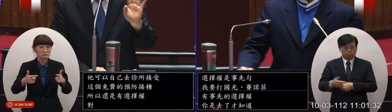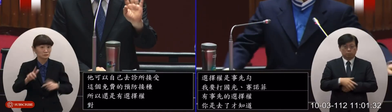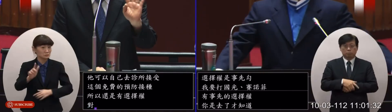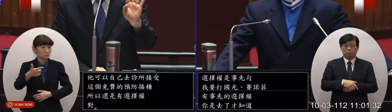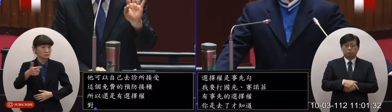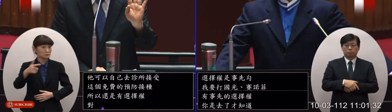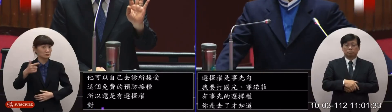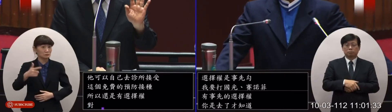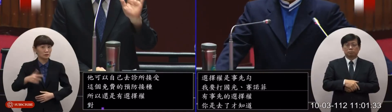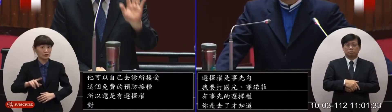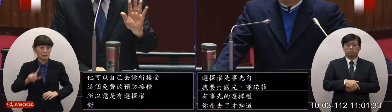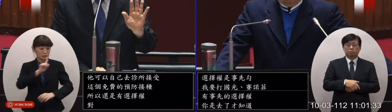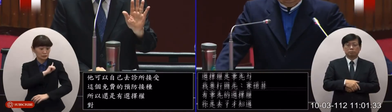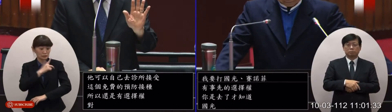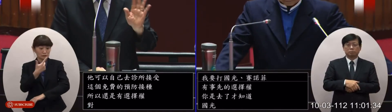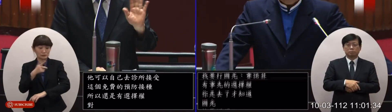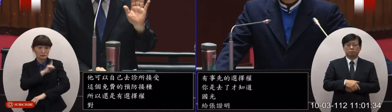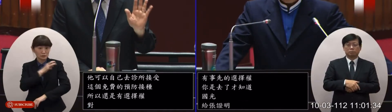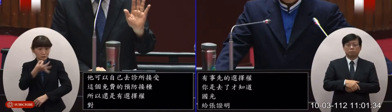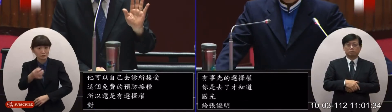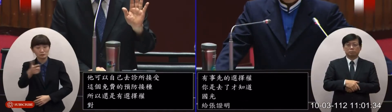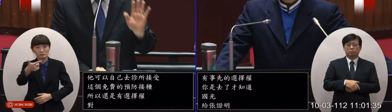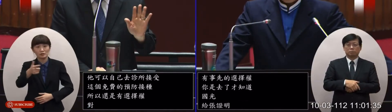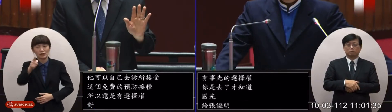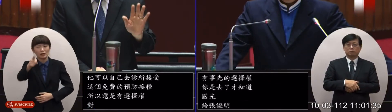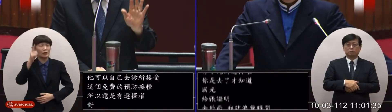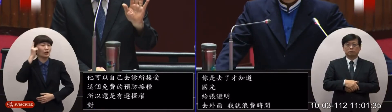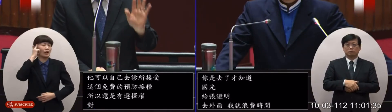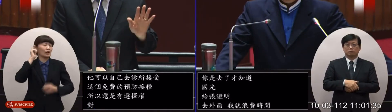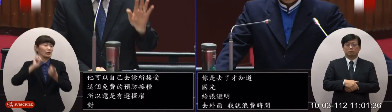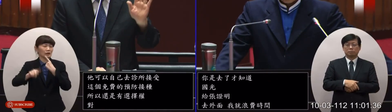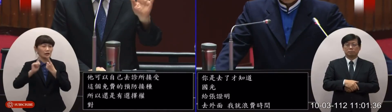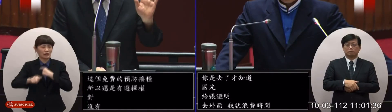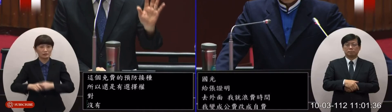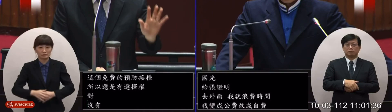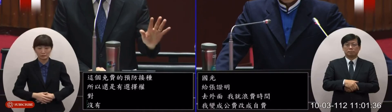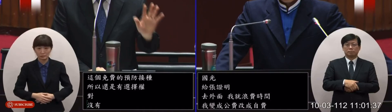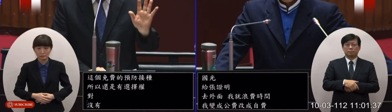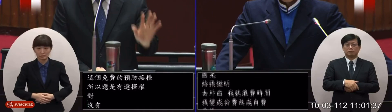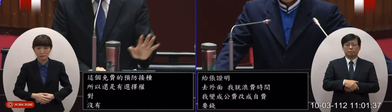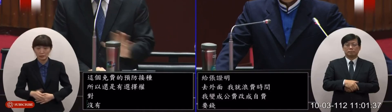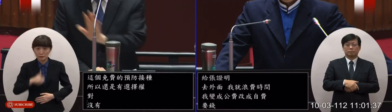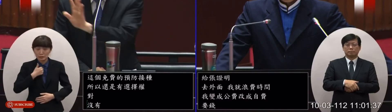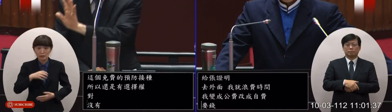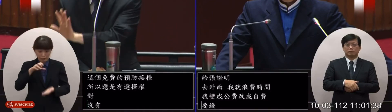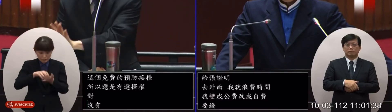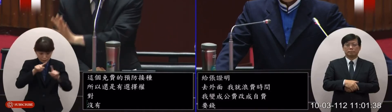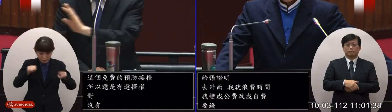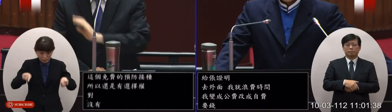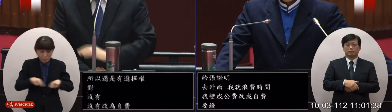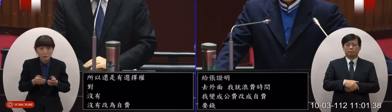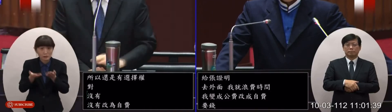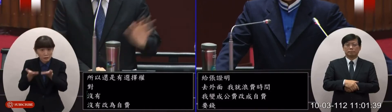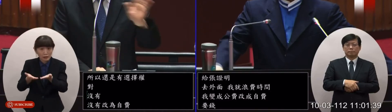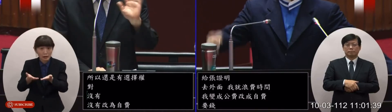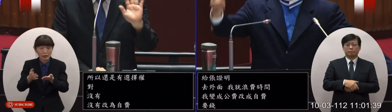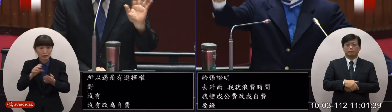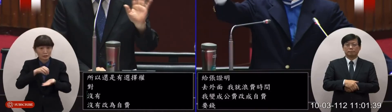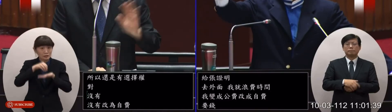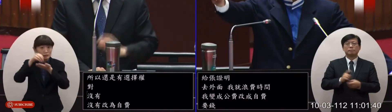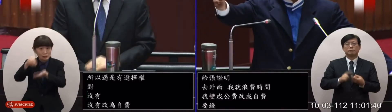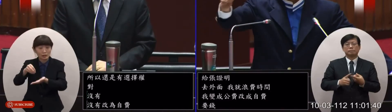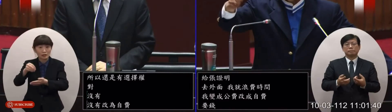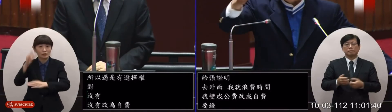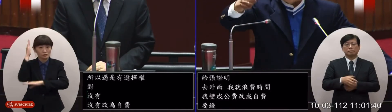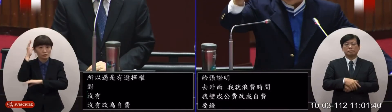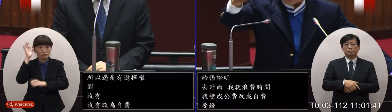沒有改回自費委員你的印象是錯的實際上他拿了這一張單子他仍然是公費不是